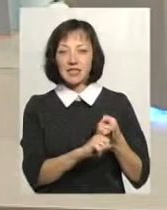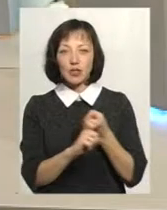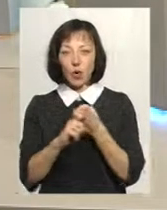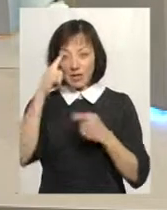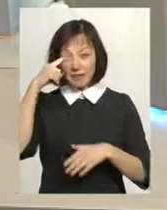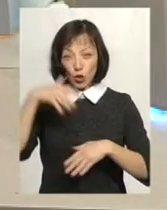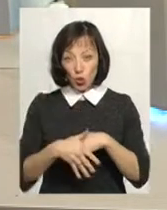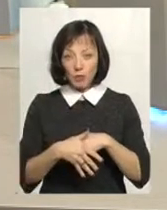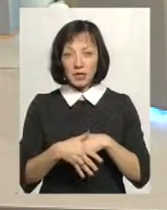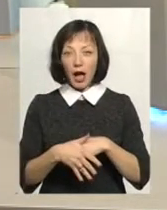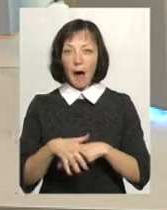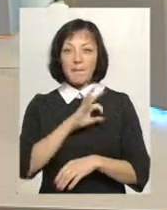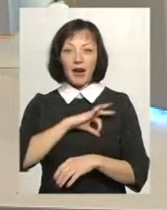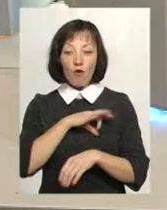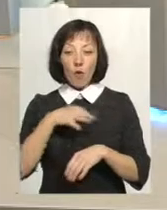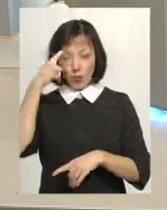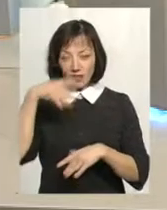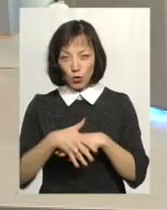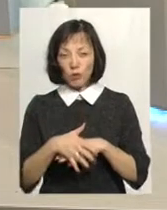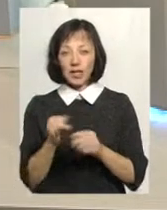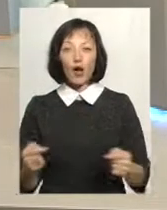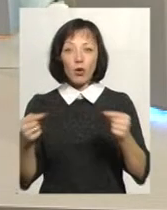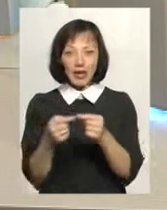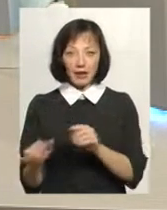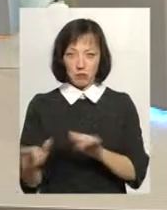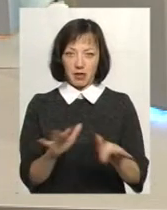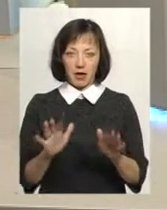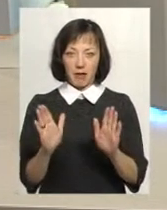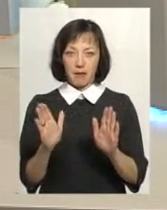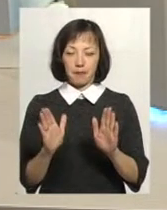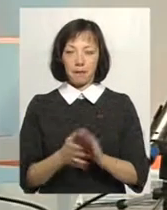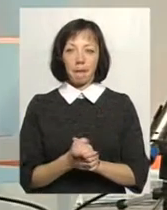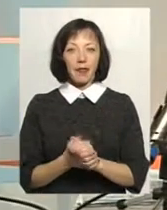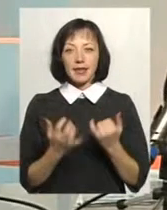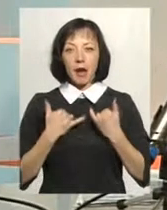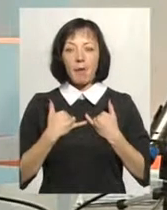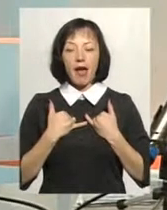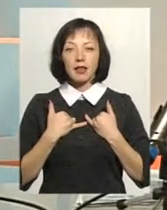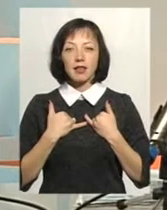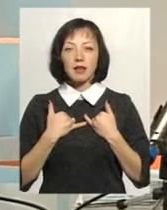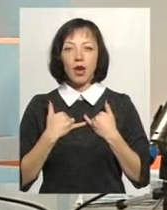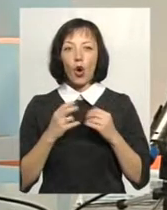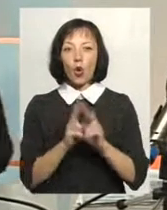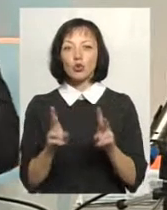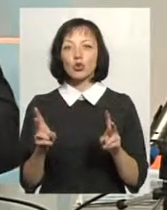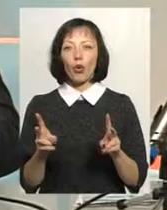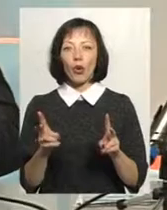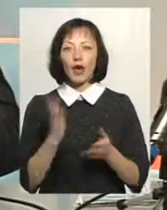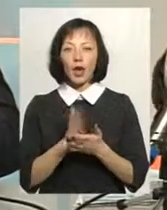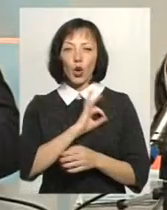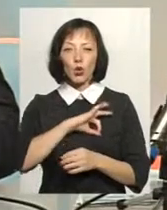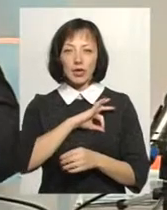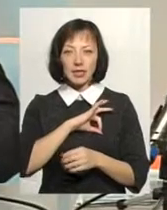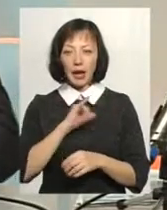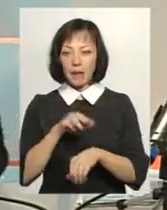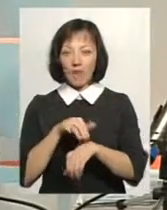свідомістю, правовою свідомістю і конкретними діями. Знаєте, для мене того, хто є юристом